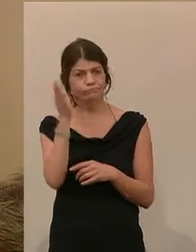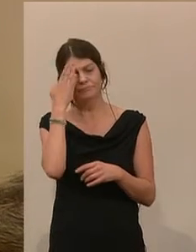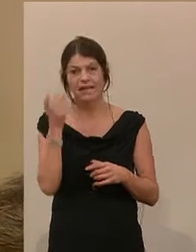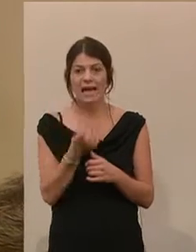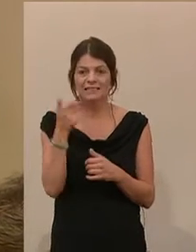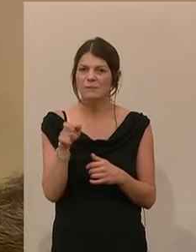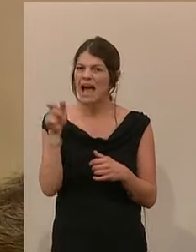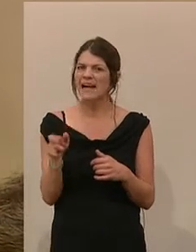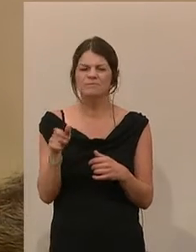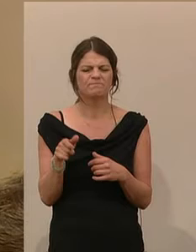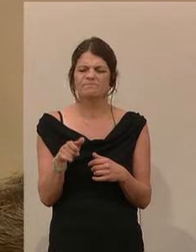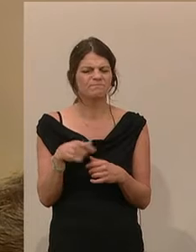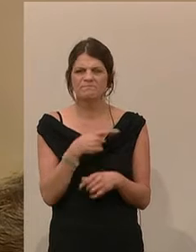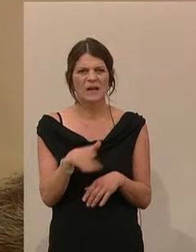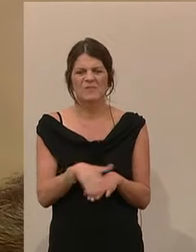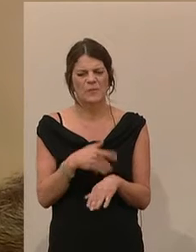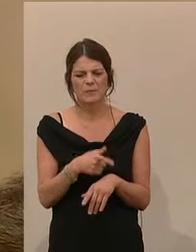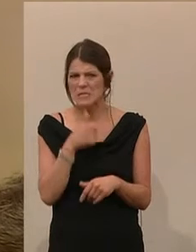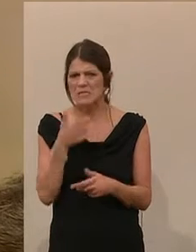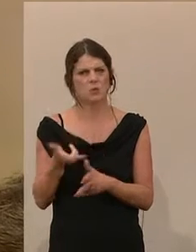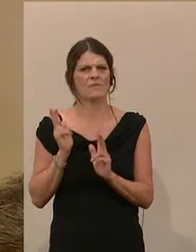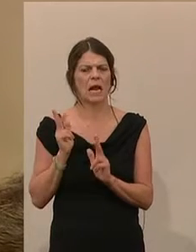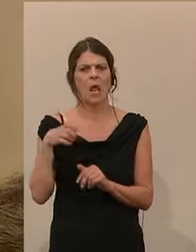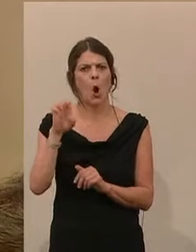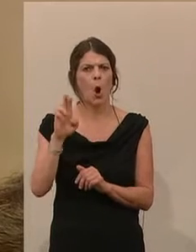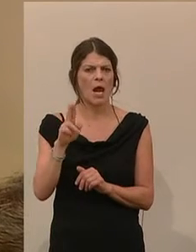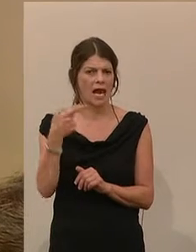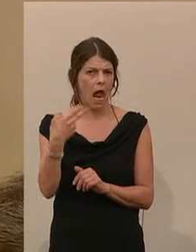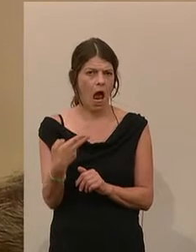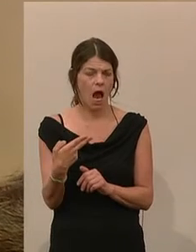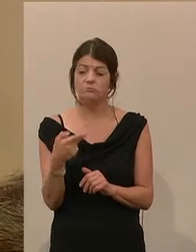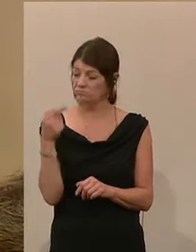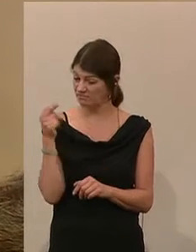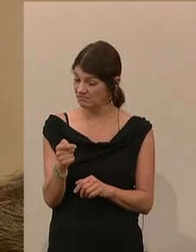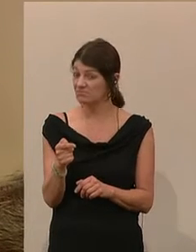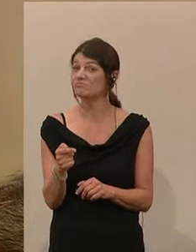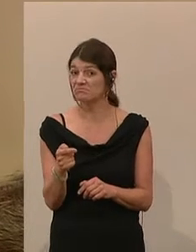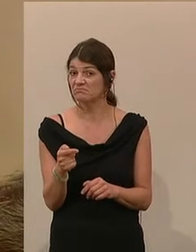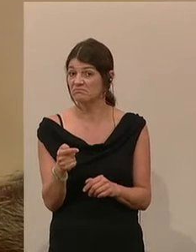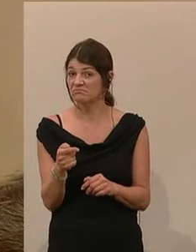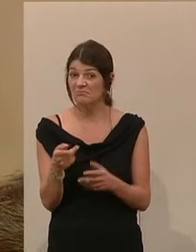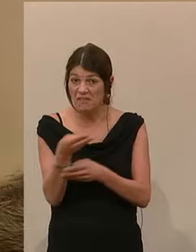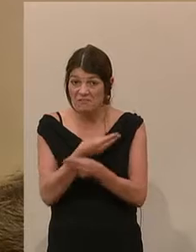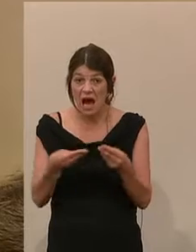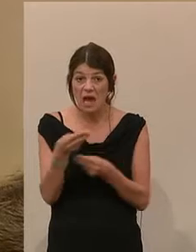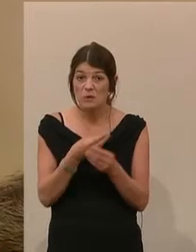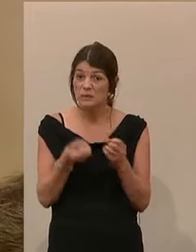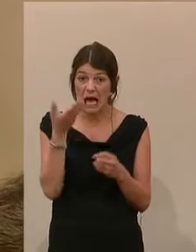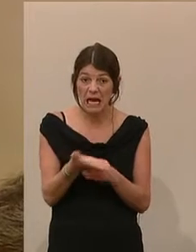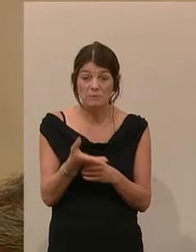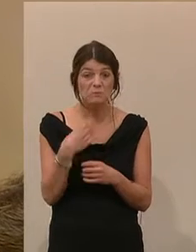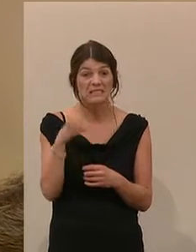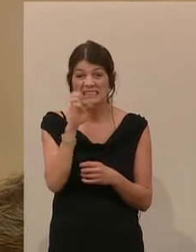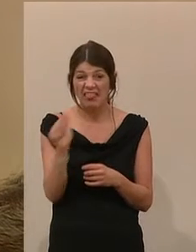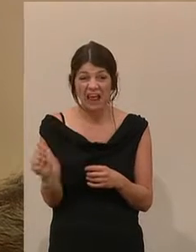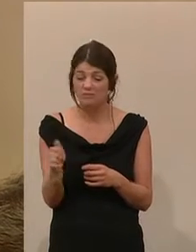Experten, dass nicht zu erwarten ist, dass der EuGH dieses Verhandlungsergebnis mit